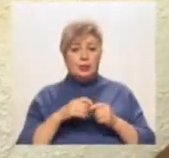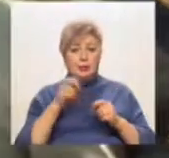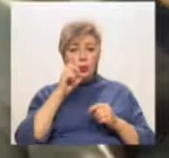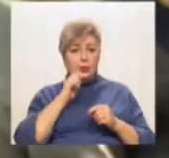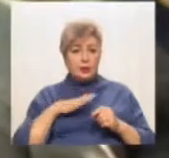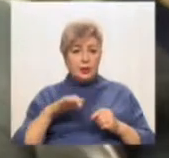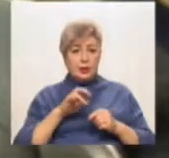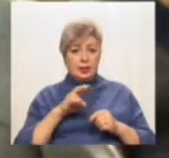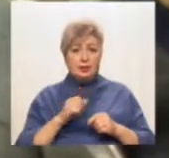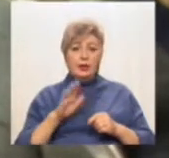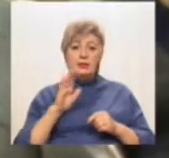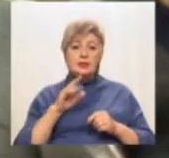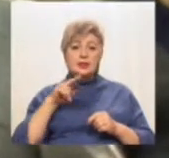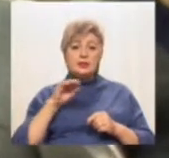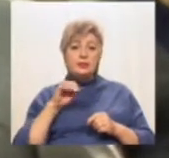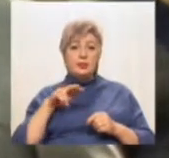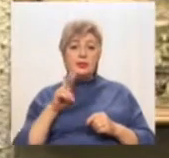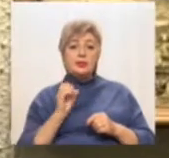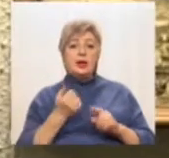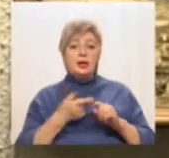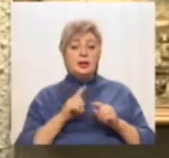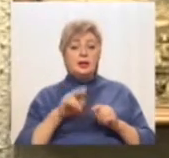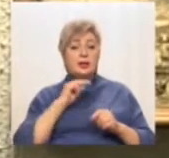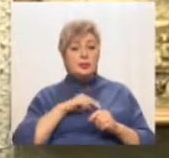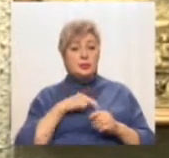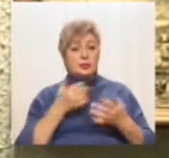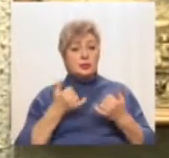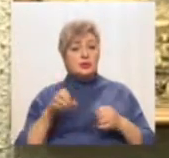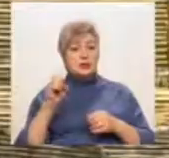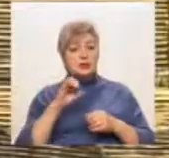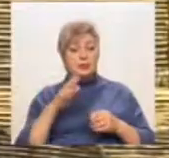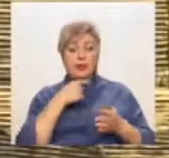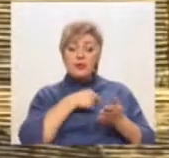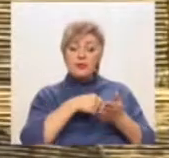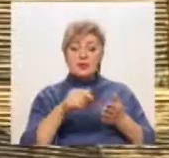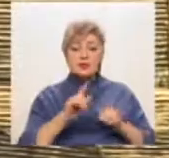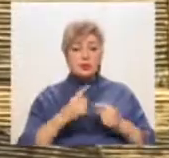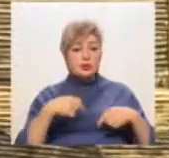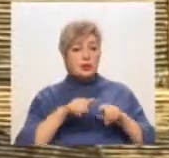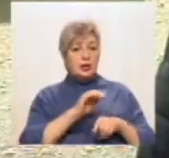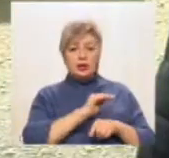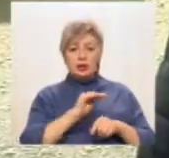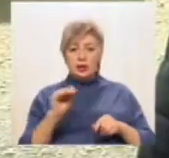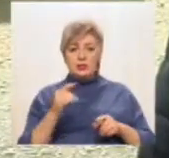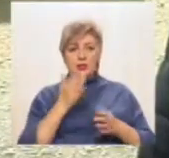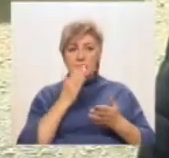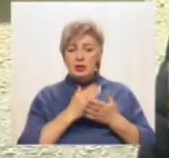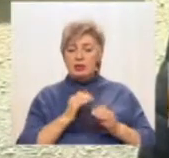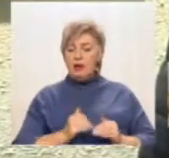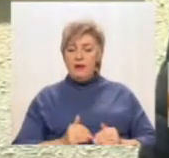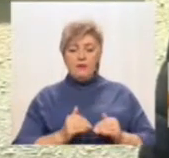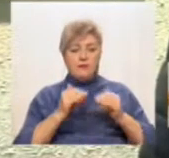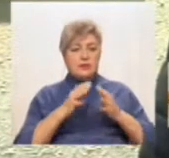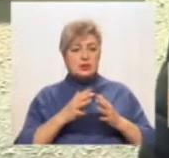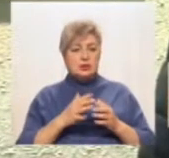на склі Василь Пілка, який працює зараз у Європі, відзначив, що такий рівень виконання робіт є високим. «Це різці різні,